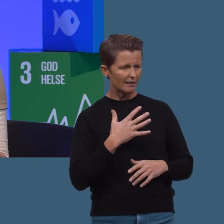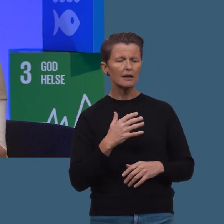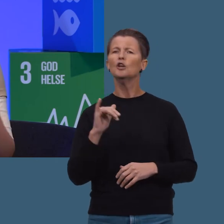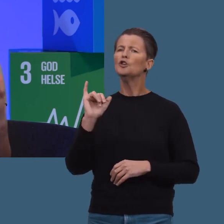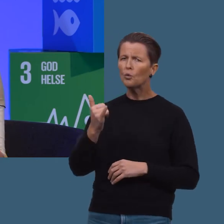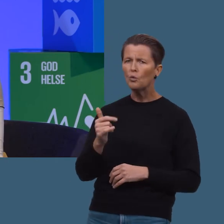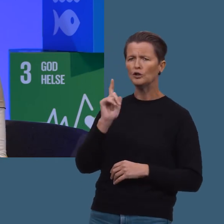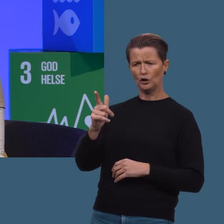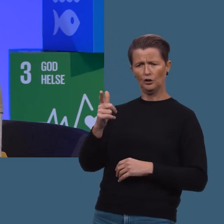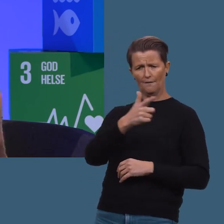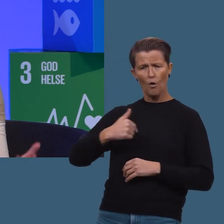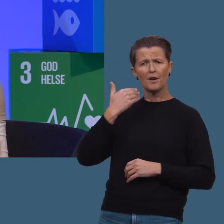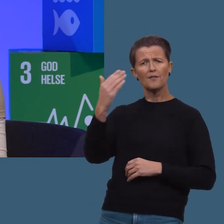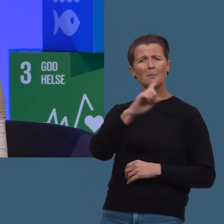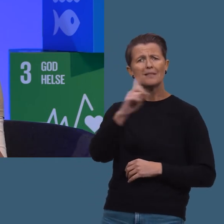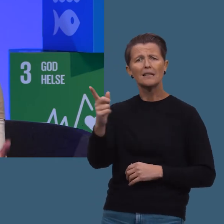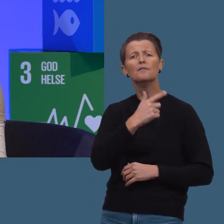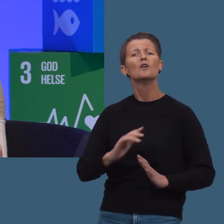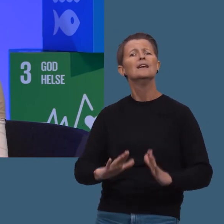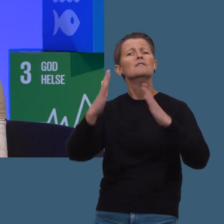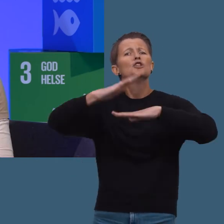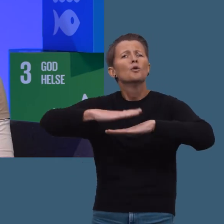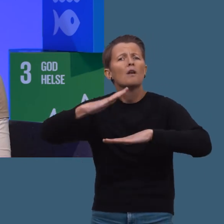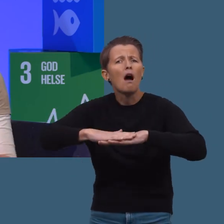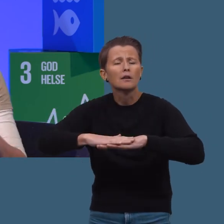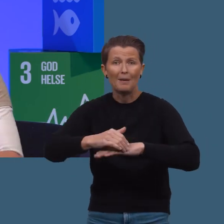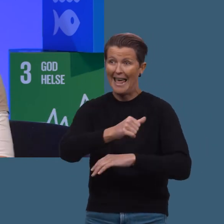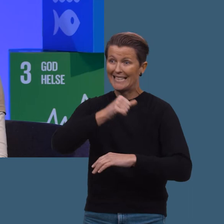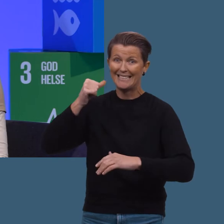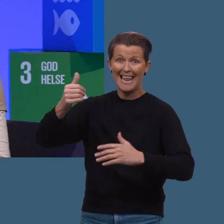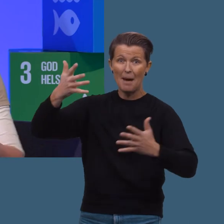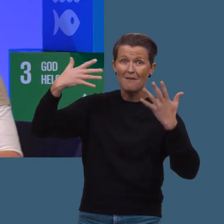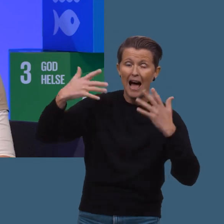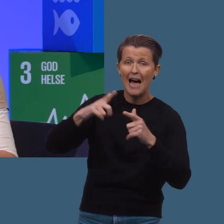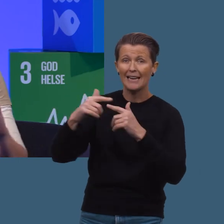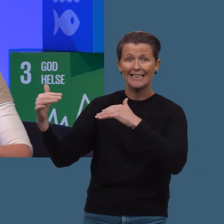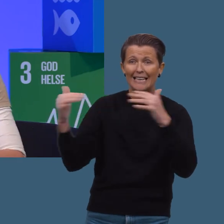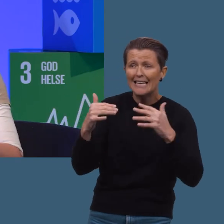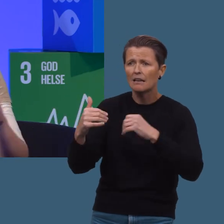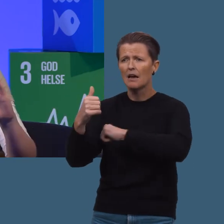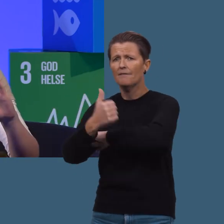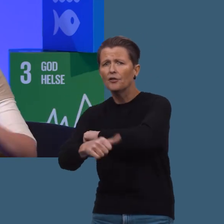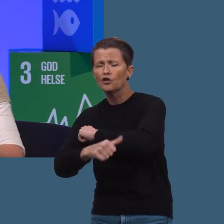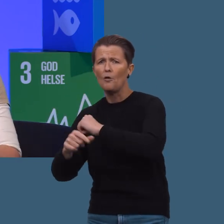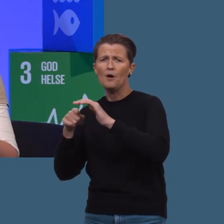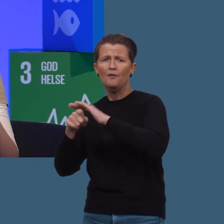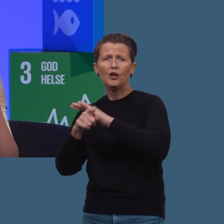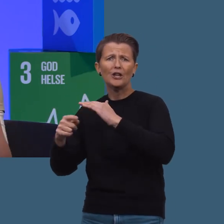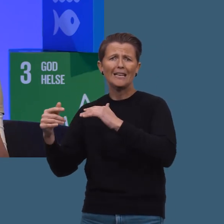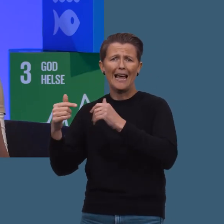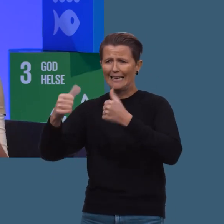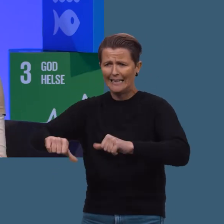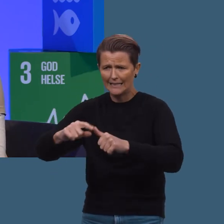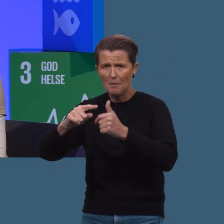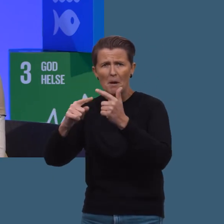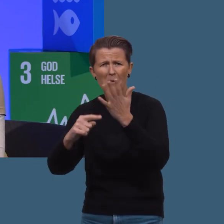Hvorfor var redd da? Fordi det her handler om fremtiden vår, om livsgrunnlaget vårt. Det er ekstremvær, det er krig, det er fattigdom, det er flyktningkriser,